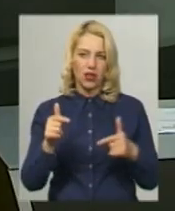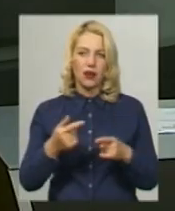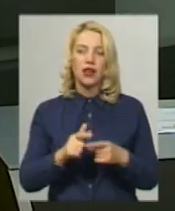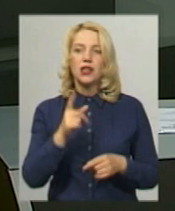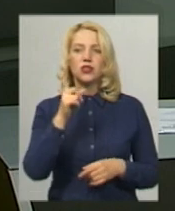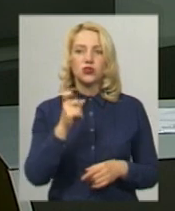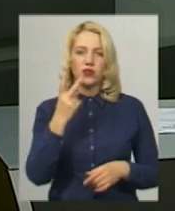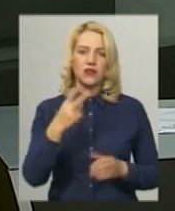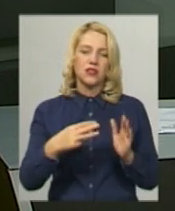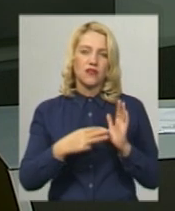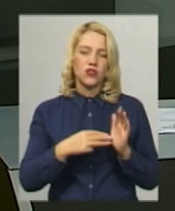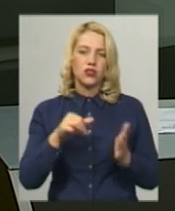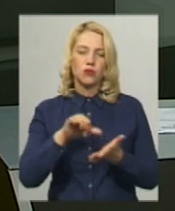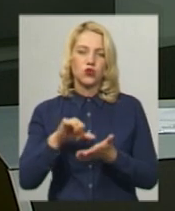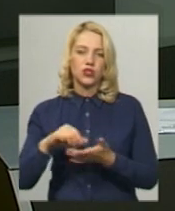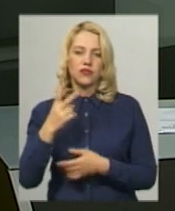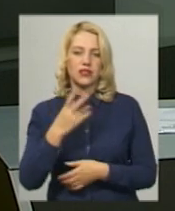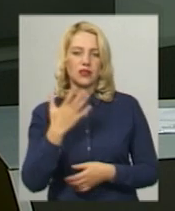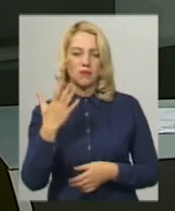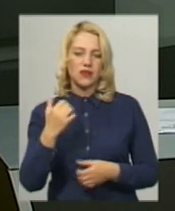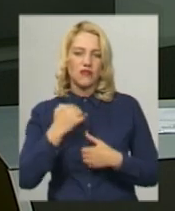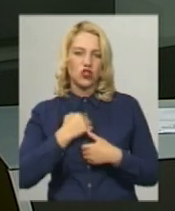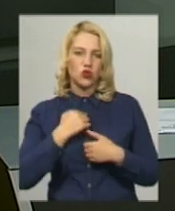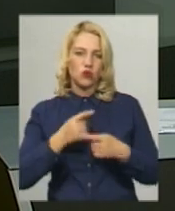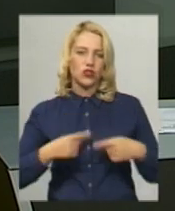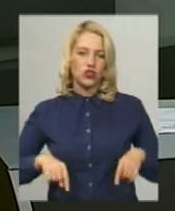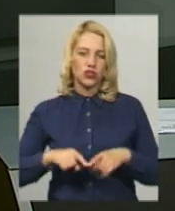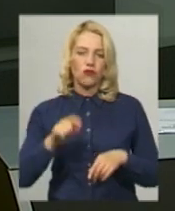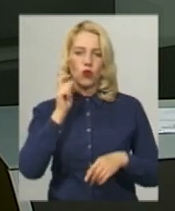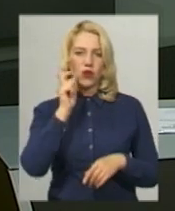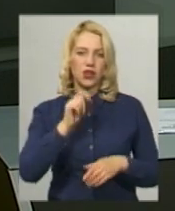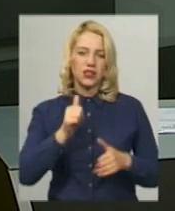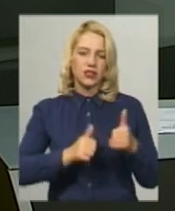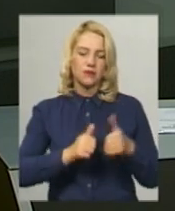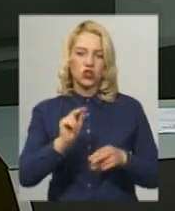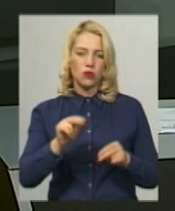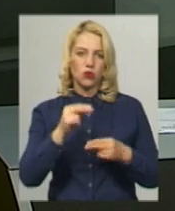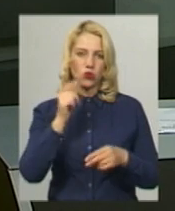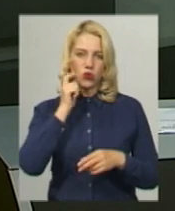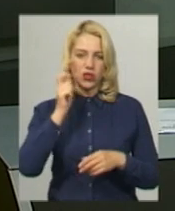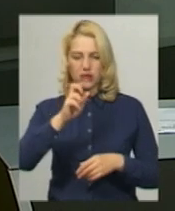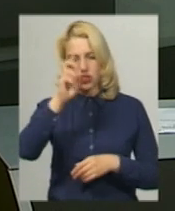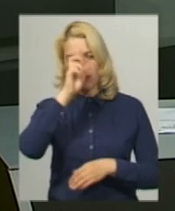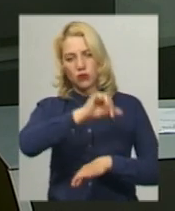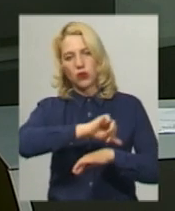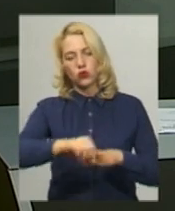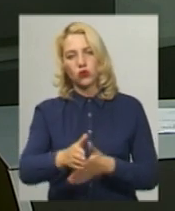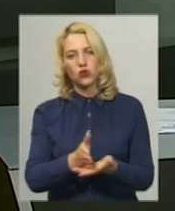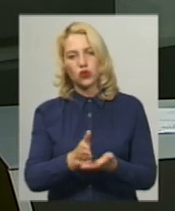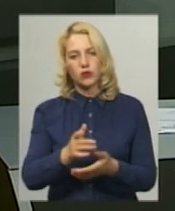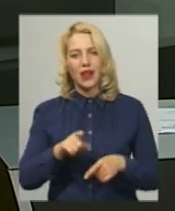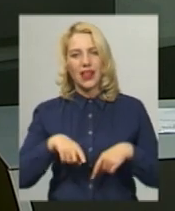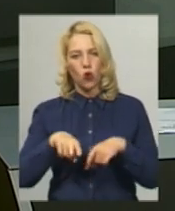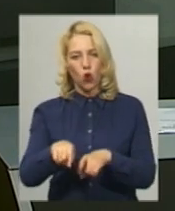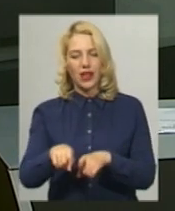128 учасників з 25 військових частин України змагаються на чемпіонаті державної прикордонної служби з легкої